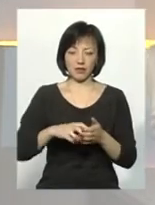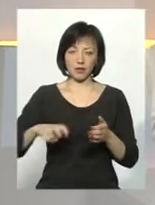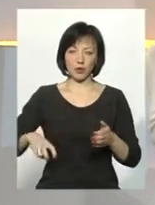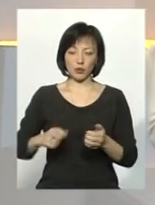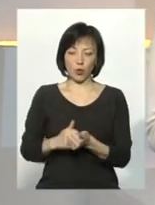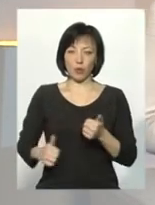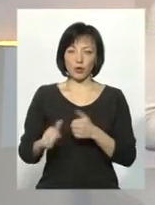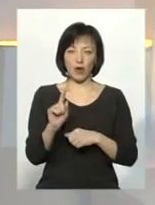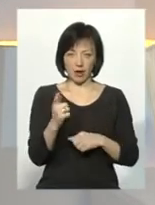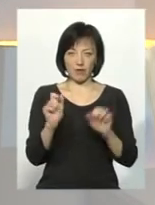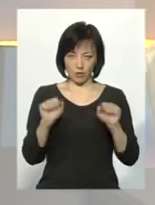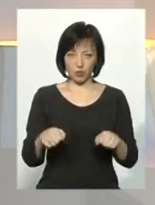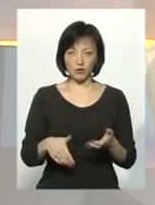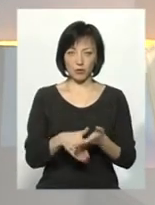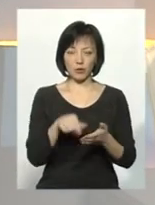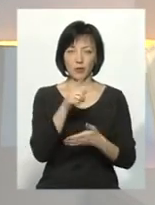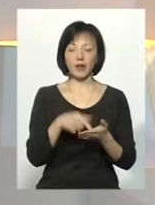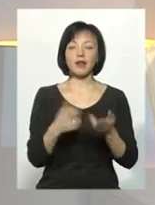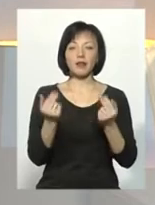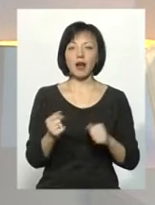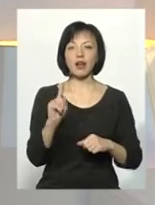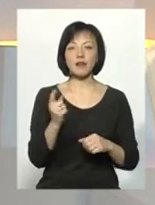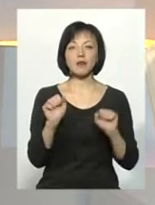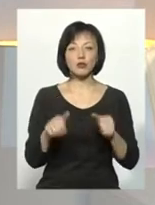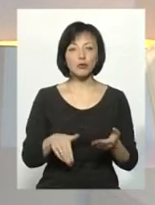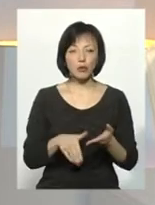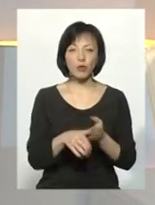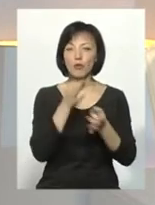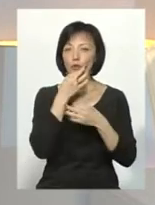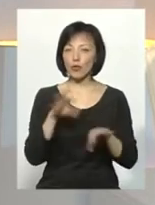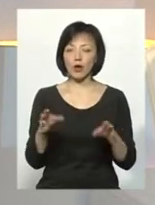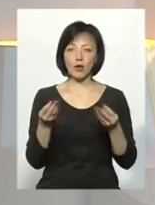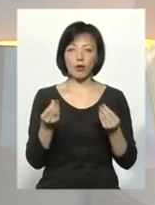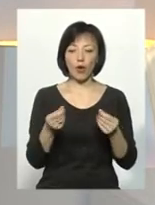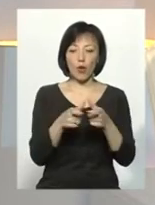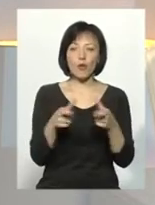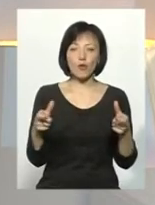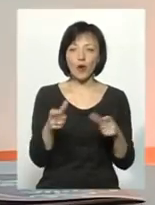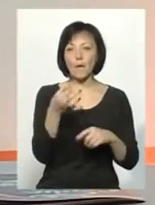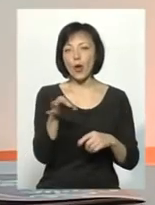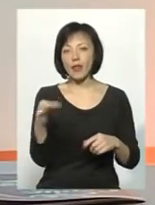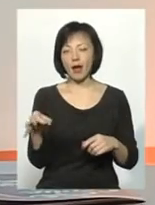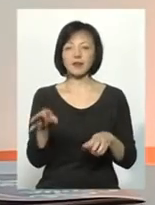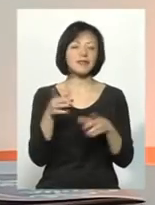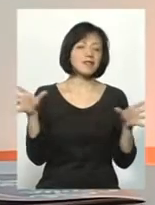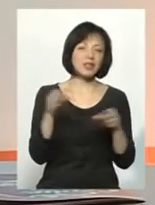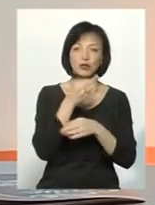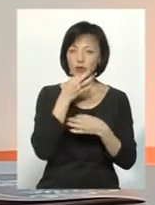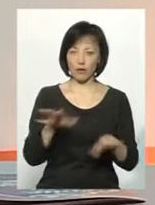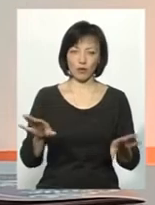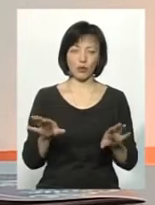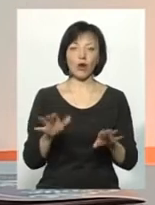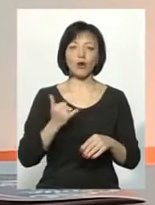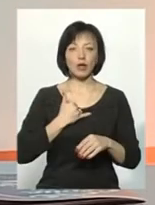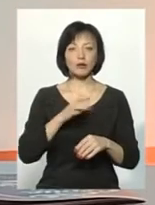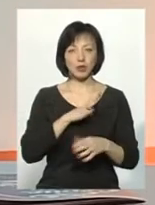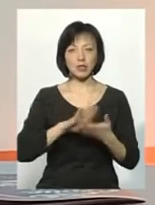омину. Гривня може допомогти? Гривня може допомогти, може допомогти будь-яка купюра, монетка, все, що завгодно. У